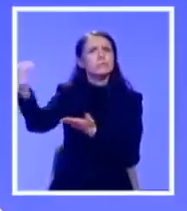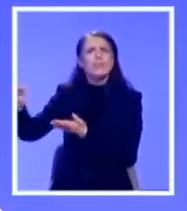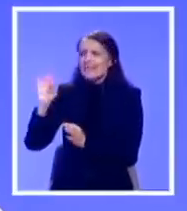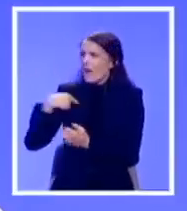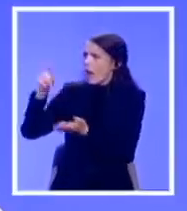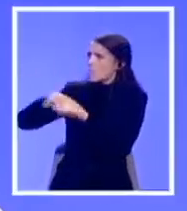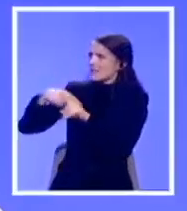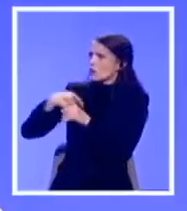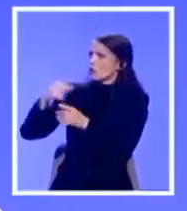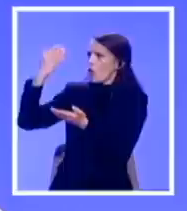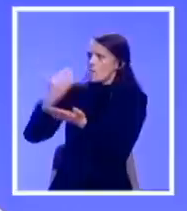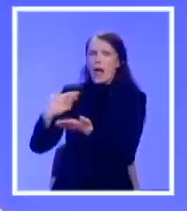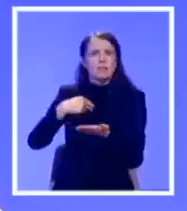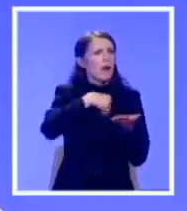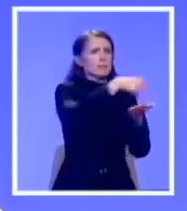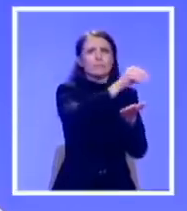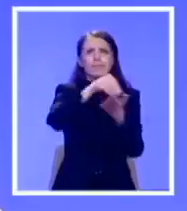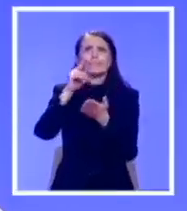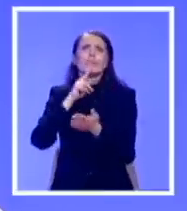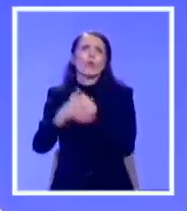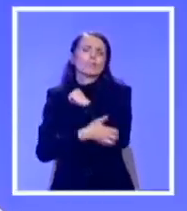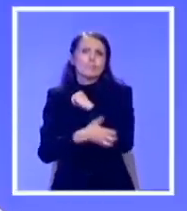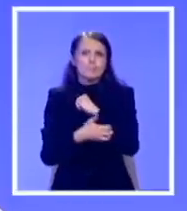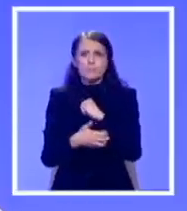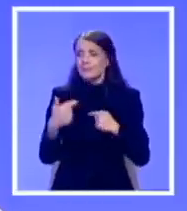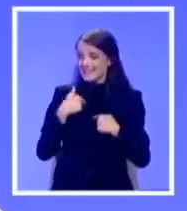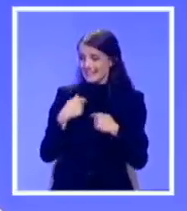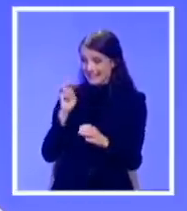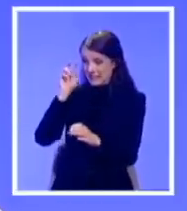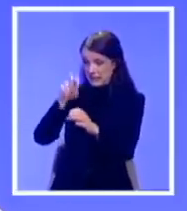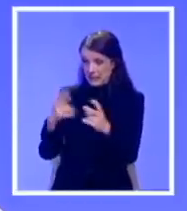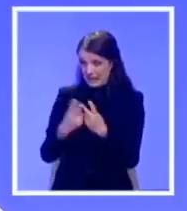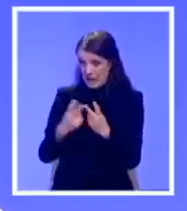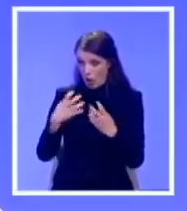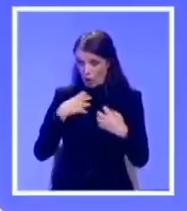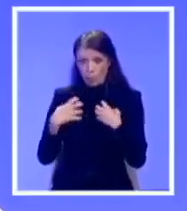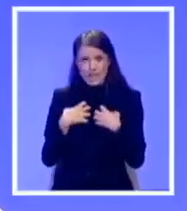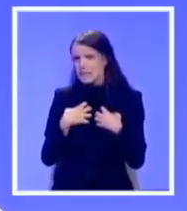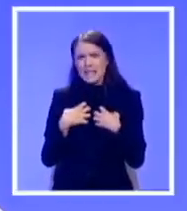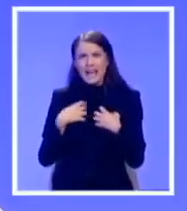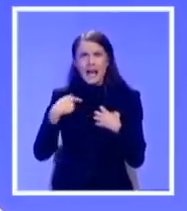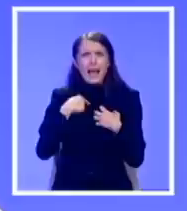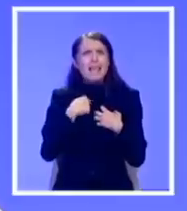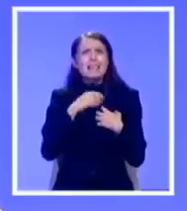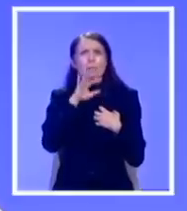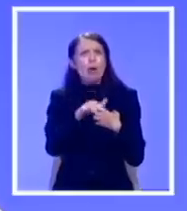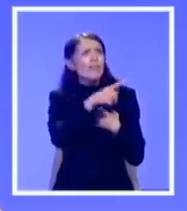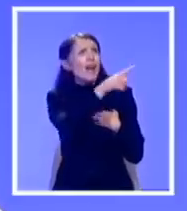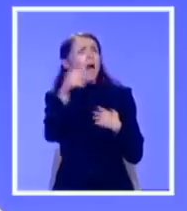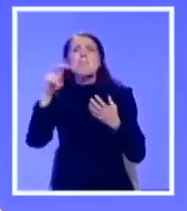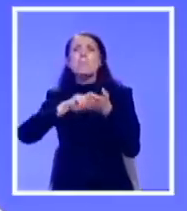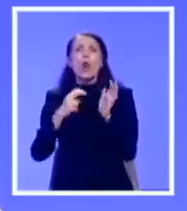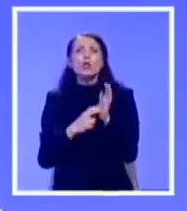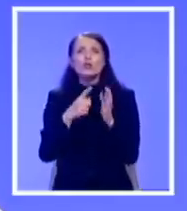ja kao glumac... Ja ovde ne ulazim kao glumac. Ja ulazim kao čovjek koji je zgrožen lošem glumom svih naših političara. Dakle, ovih svih